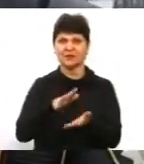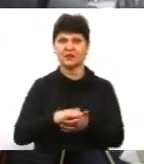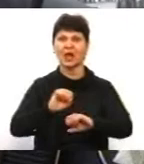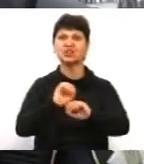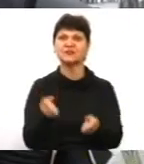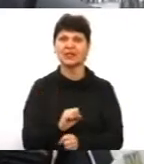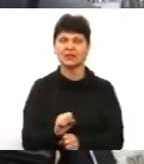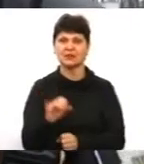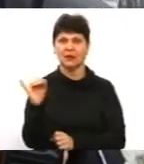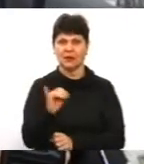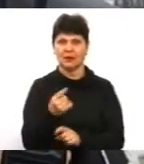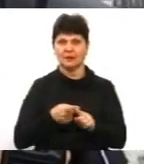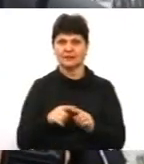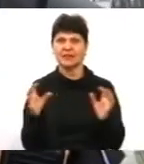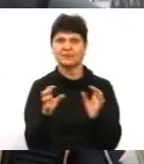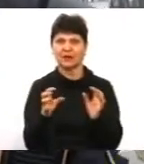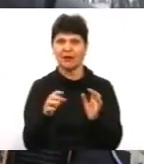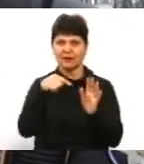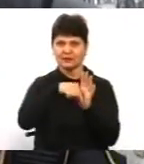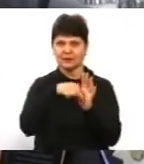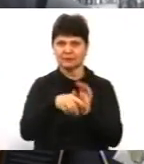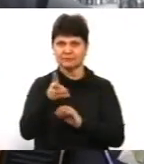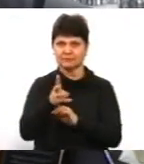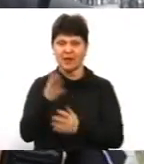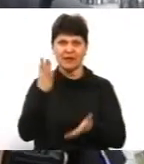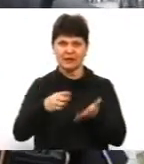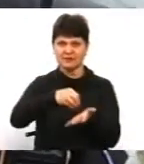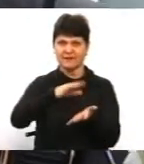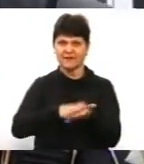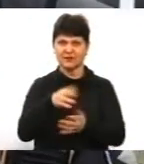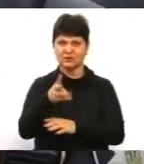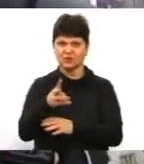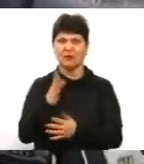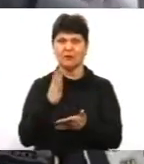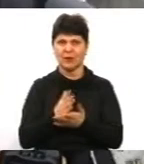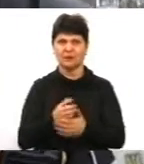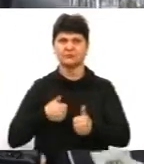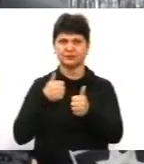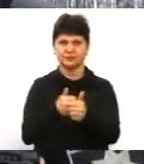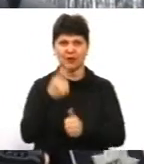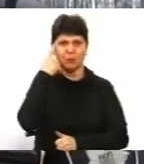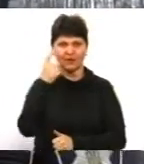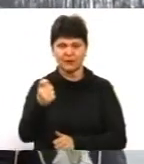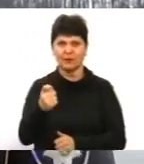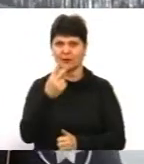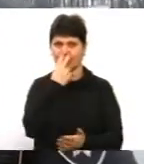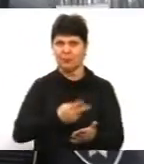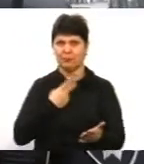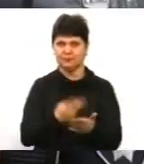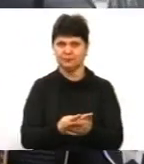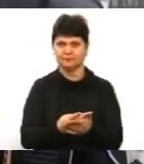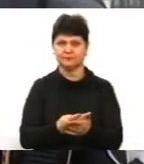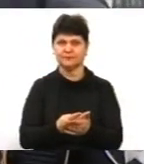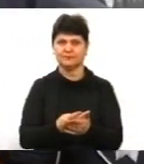і воно все зберігається на приладі. Тому, якщо воно зафіксувало, ми маємо вже нас зігнати, повідомити, придивити водієві фото